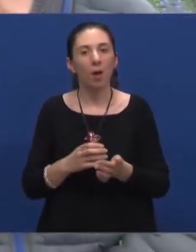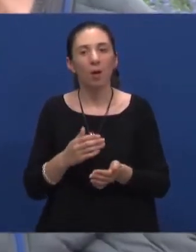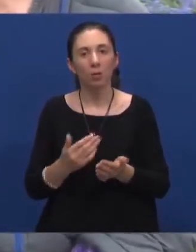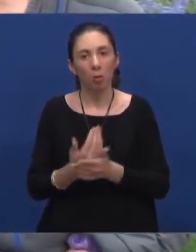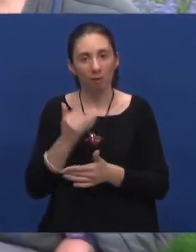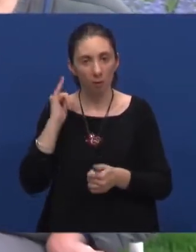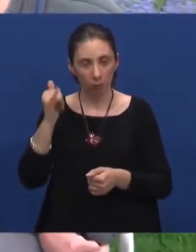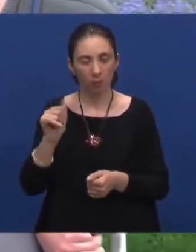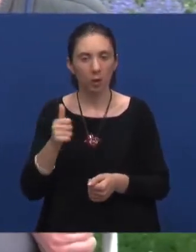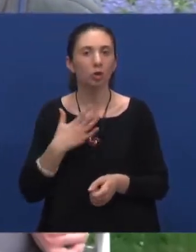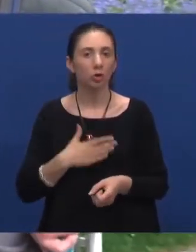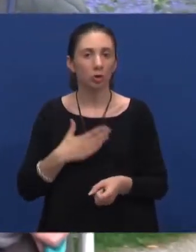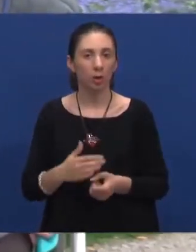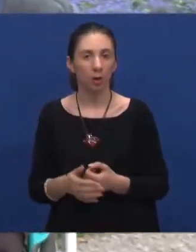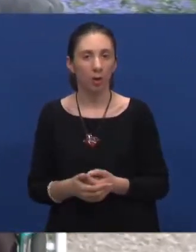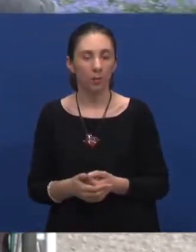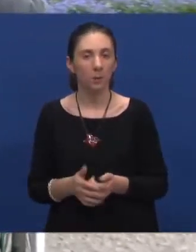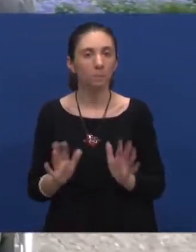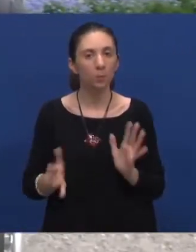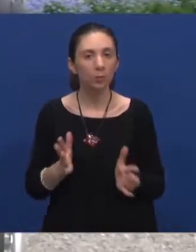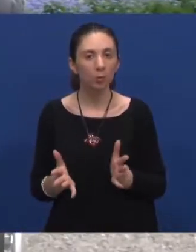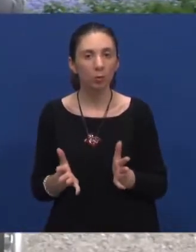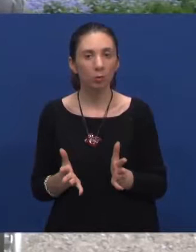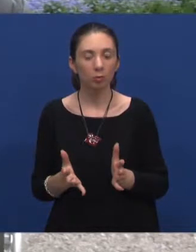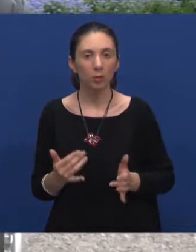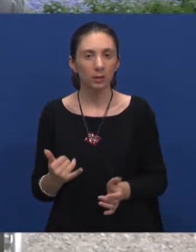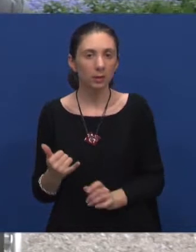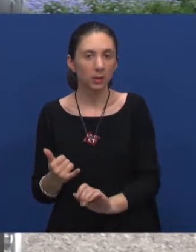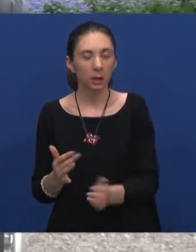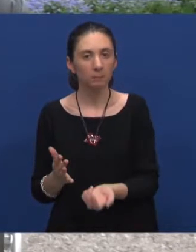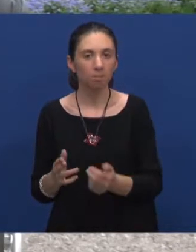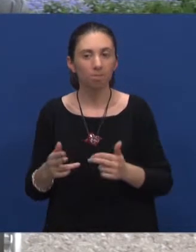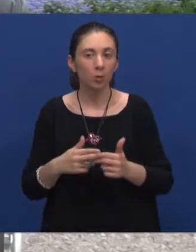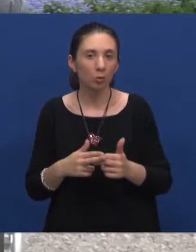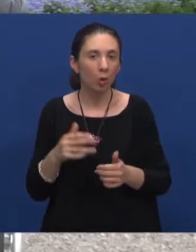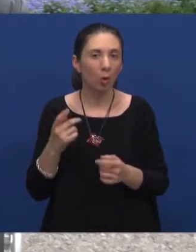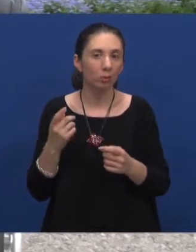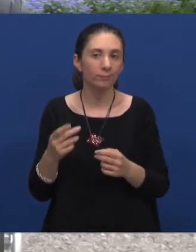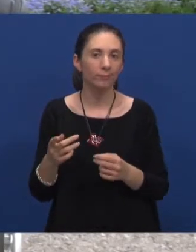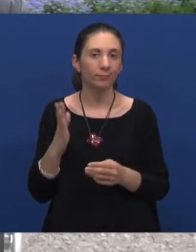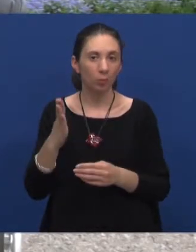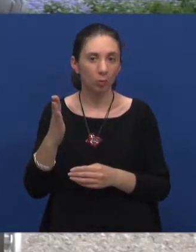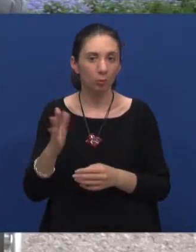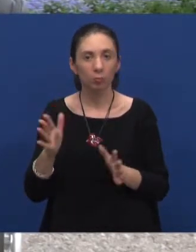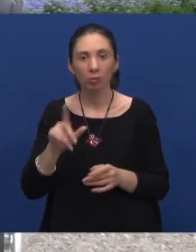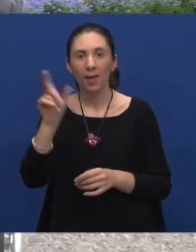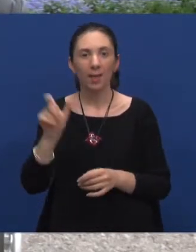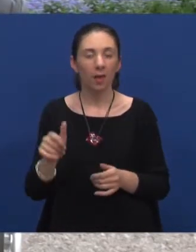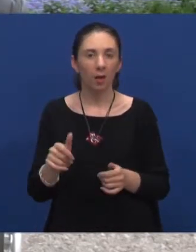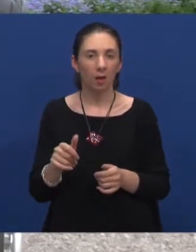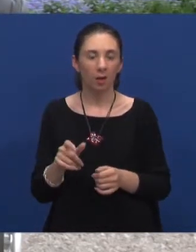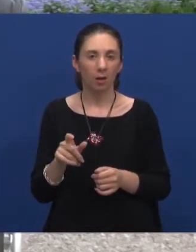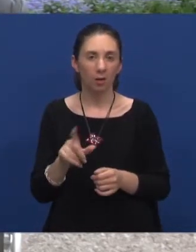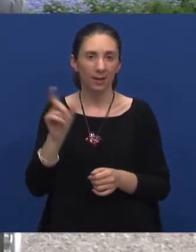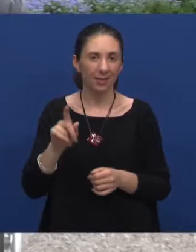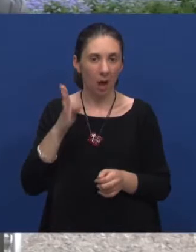Pa da, željela bih, možda ovoga sad u nekakvoj skoroj budućnosti, nadam se možda Italiji, željela